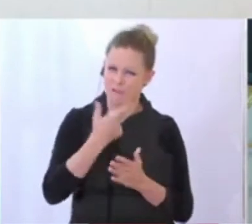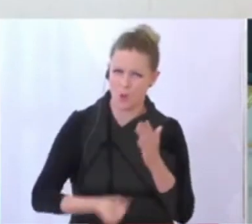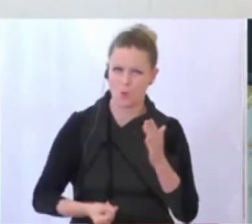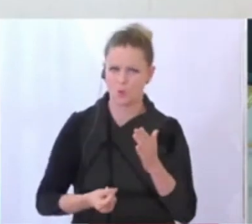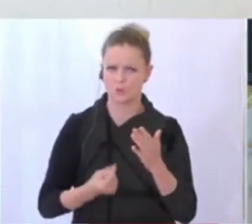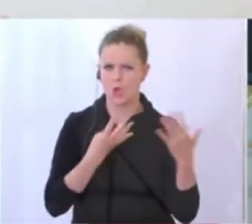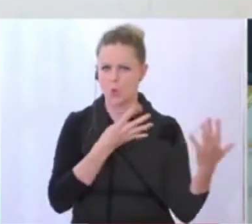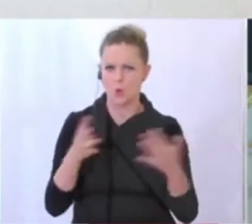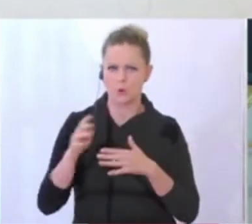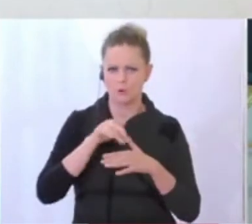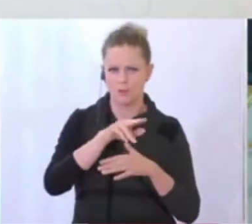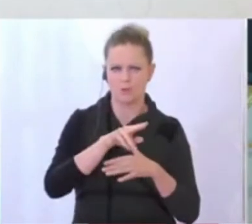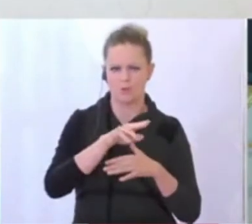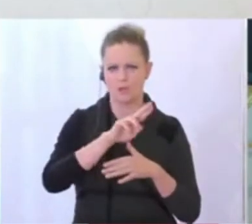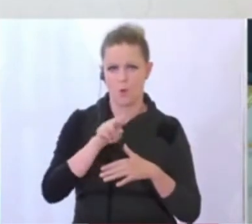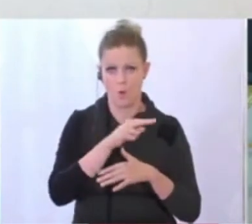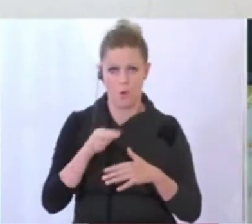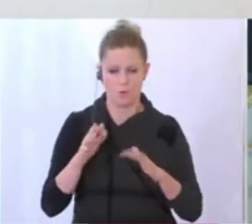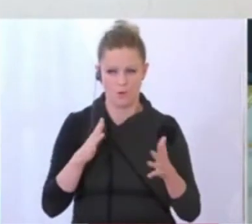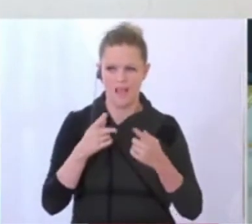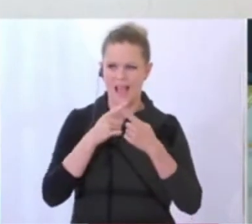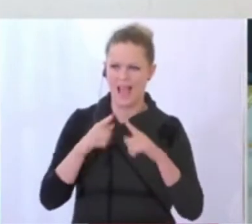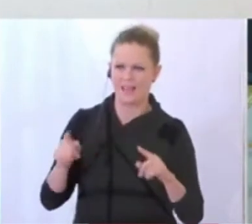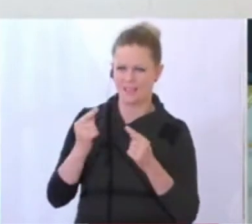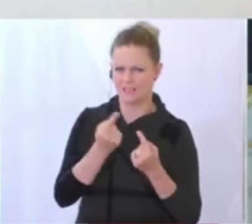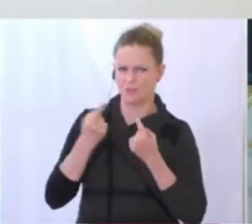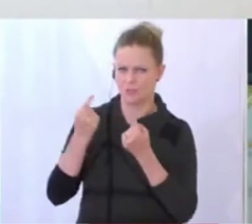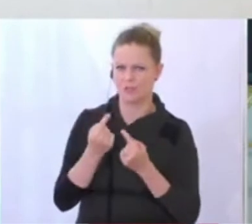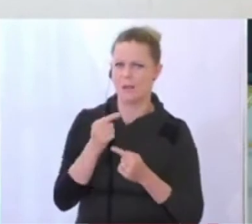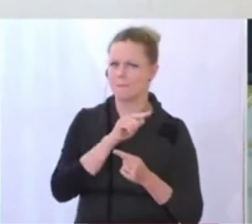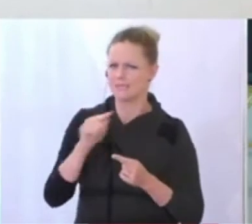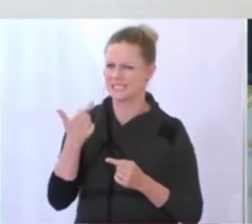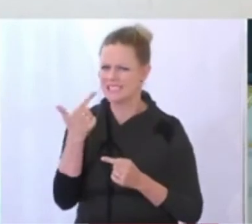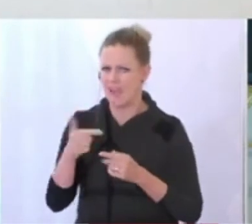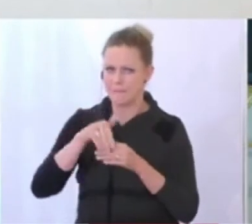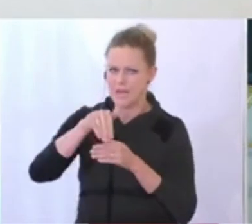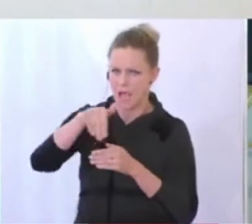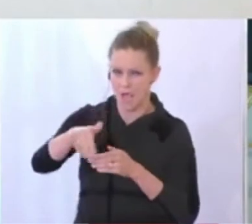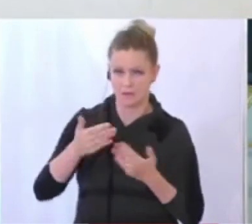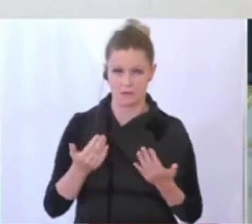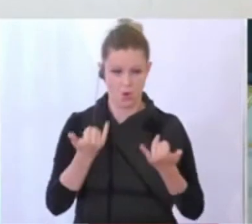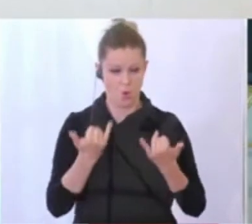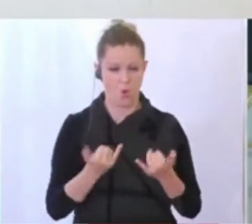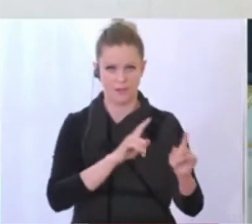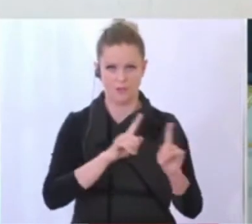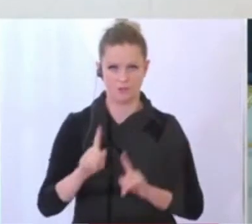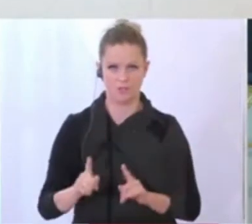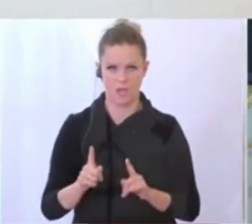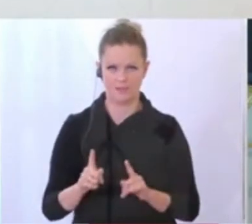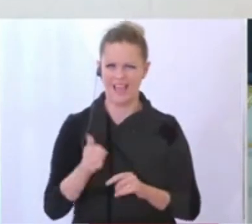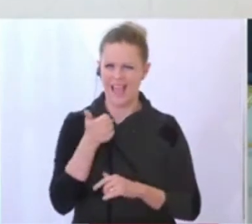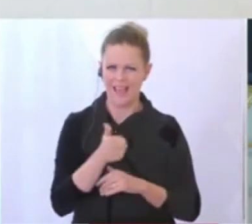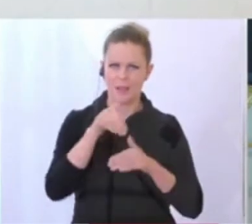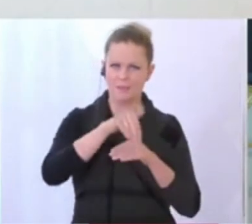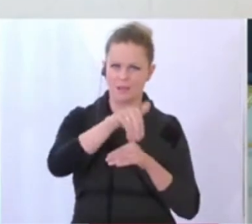900 Millionen sei. In einem anderen Szenario bis zu 2 Milliarden. Davon ausgehend, jetzt stand heute, ist diese eine